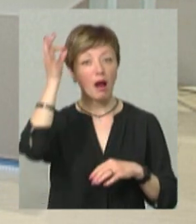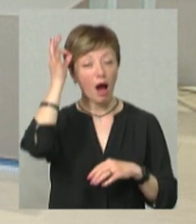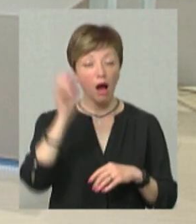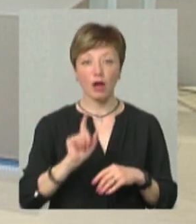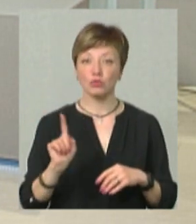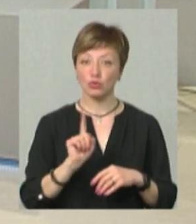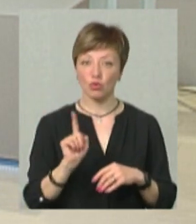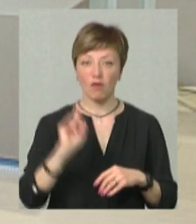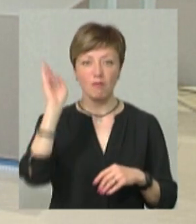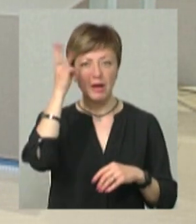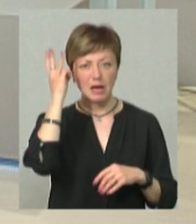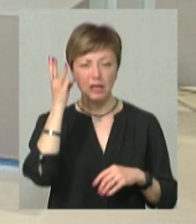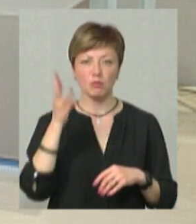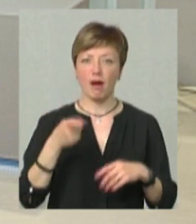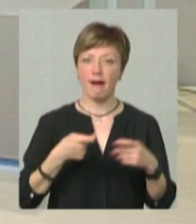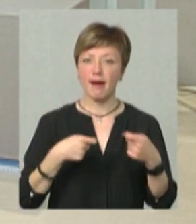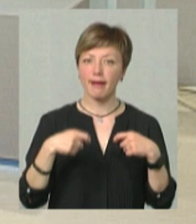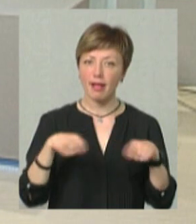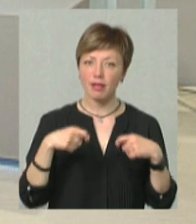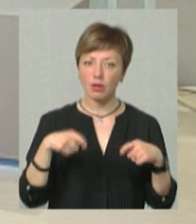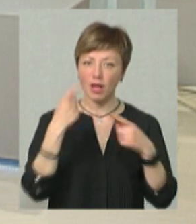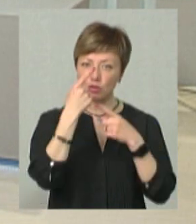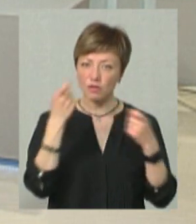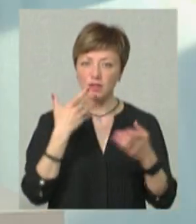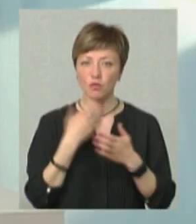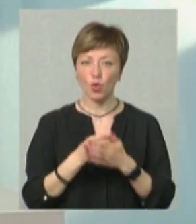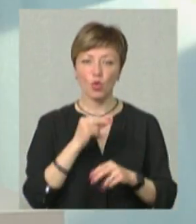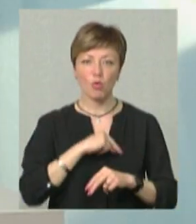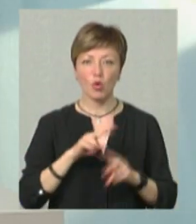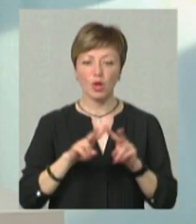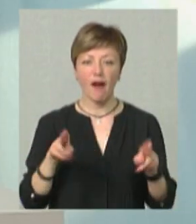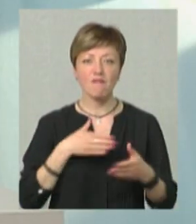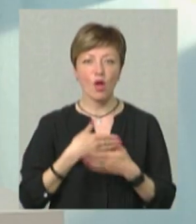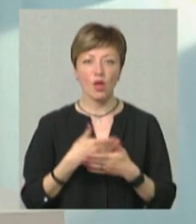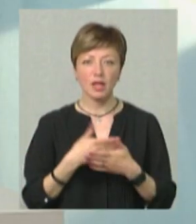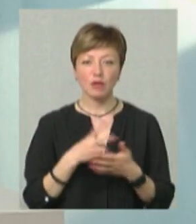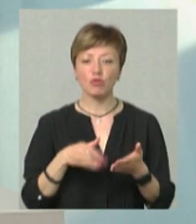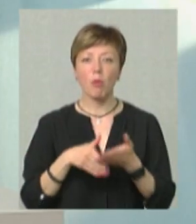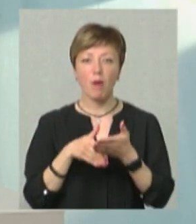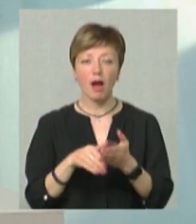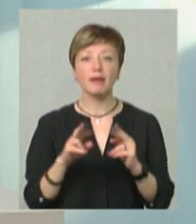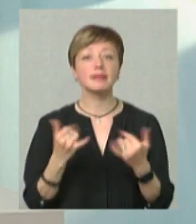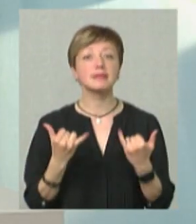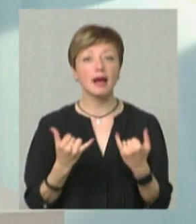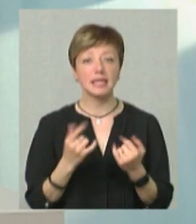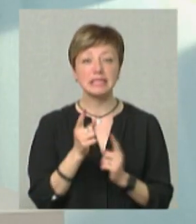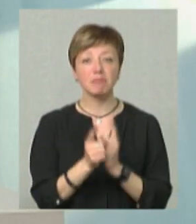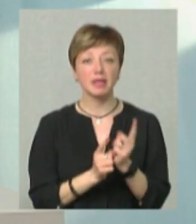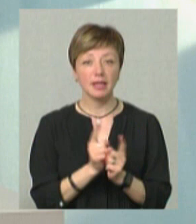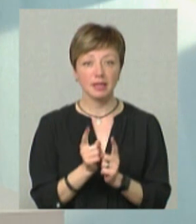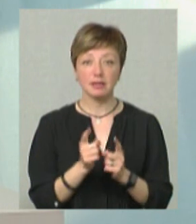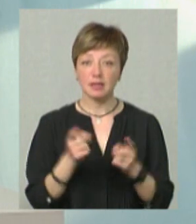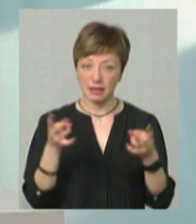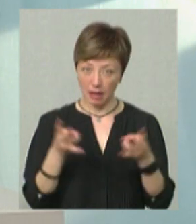що в Хмельницькому ріелтори анонсували навіть свою роботу як волонтерську, що вони допомагають. Як зараз змінились, наскільки